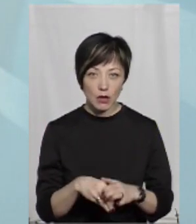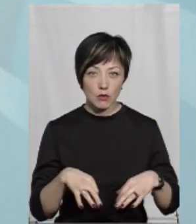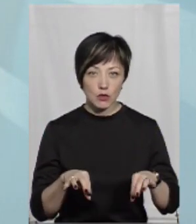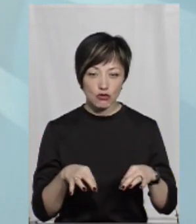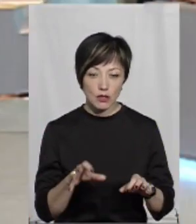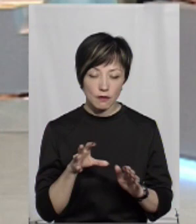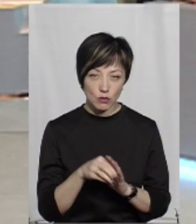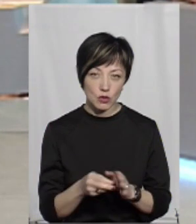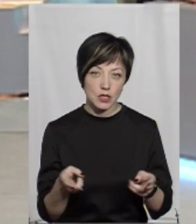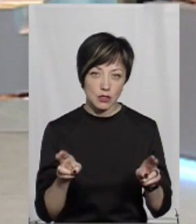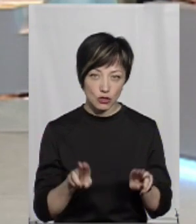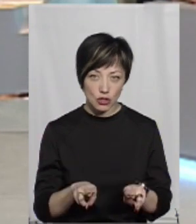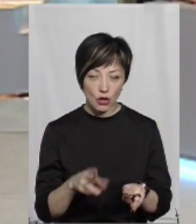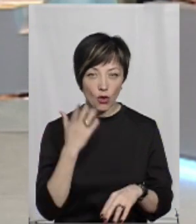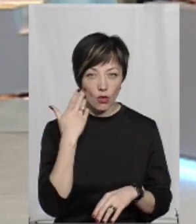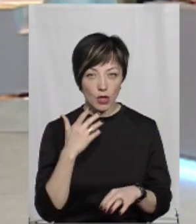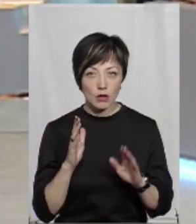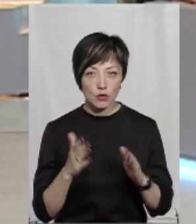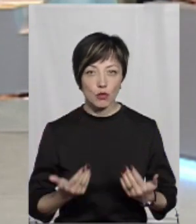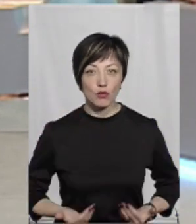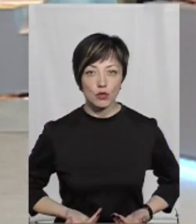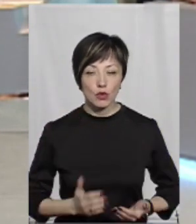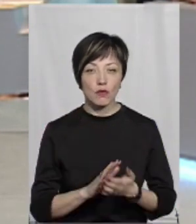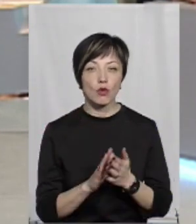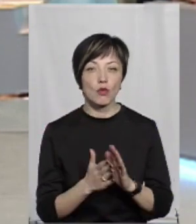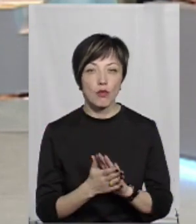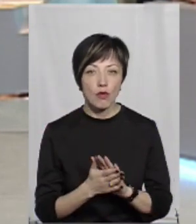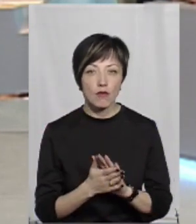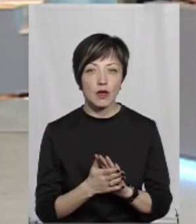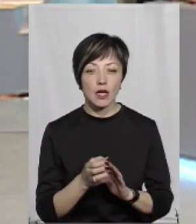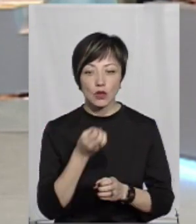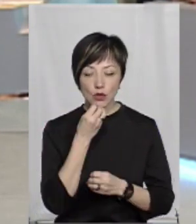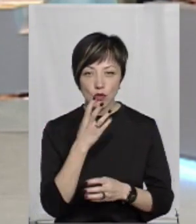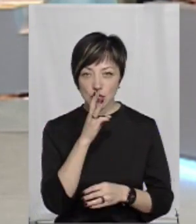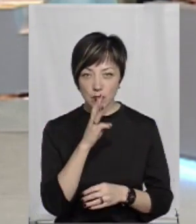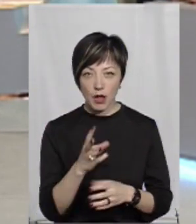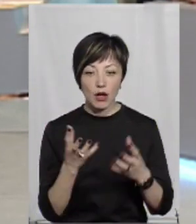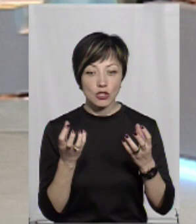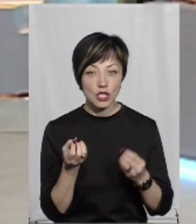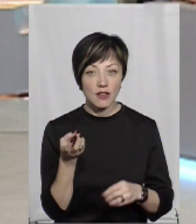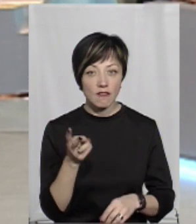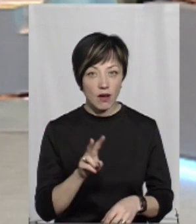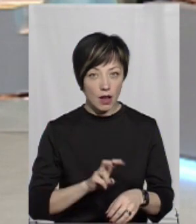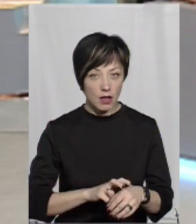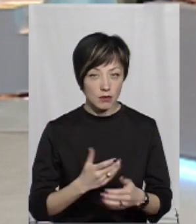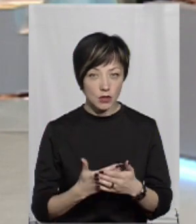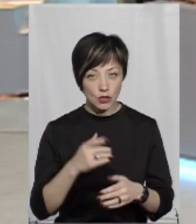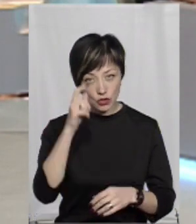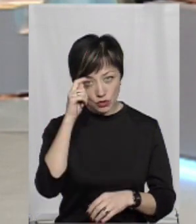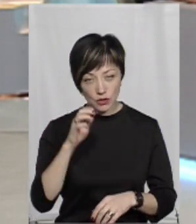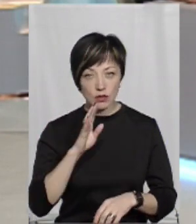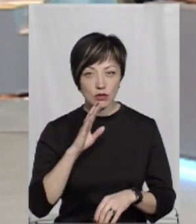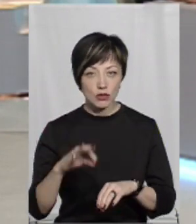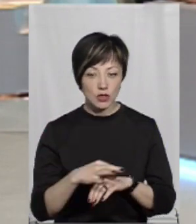машина в тому числі, і залишиться. Коли б були побутові умови, і достойна зарплата, а коли ще 2 лікаря, наприклад, чоловік і